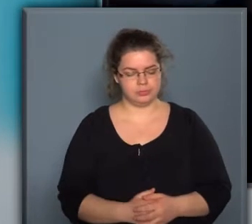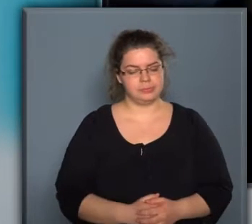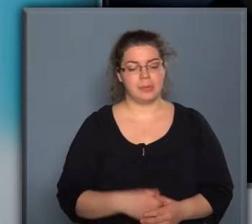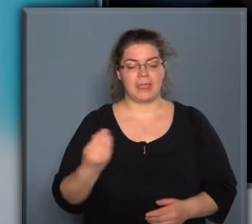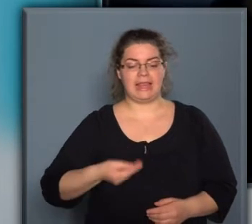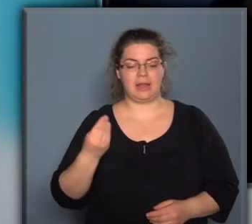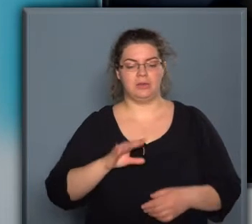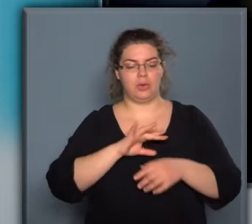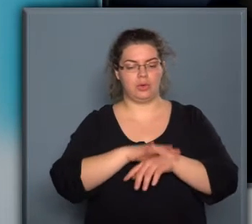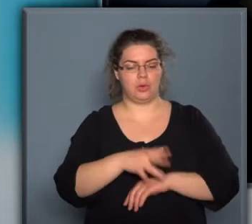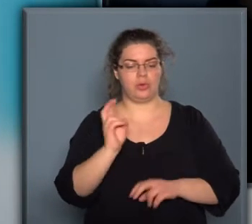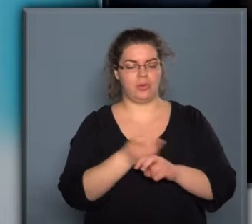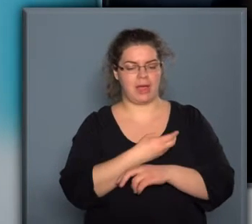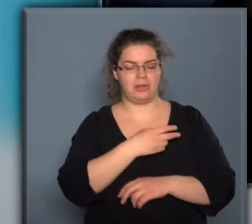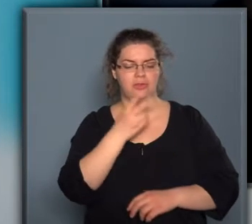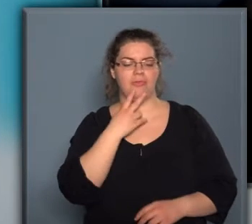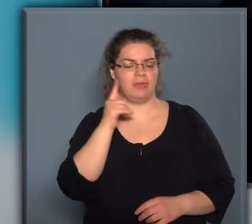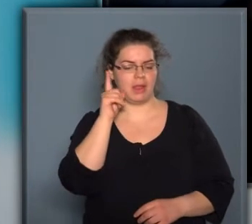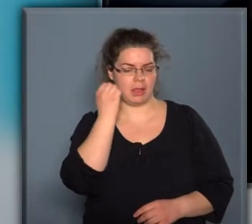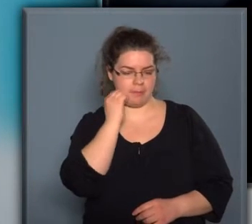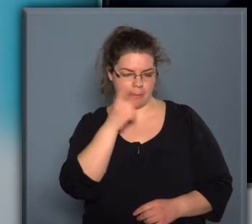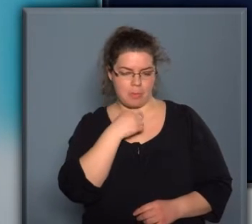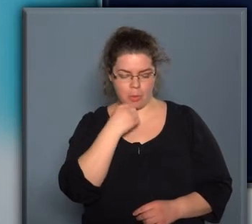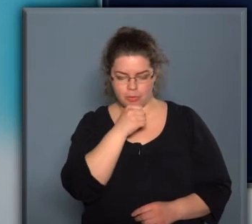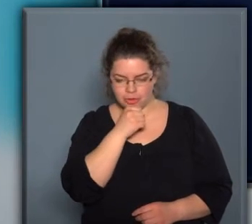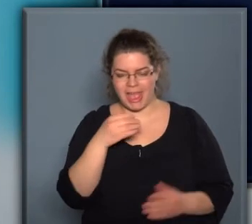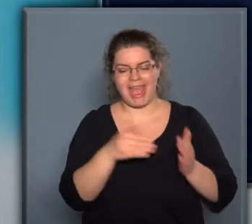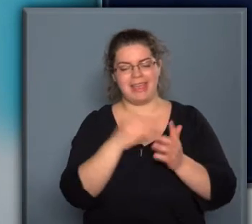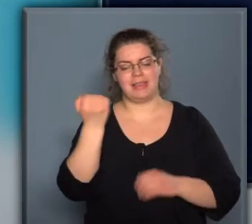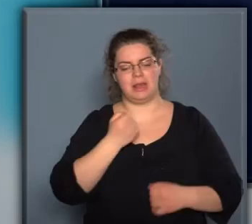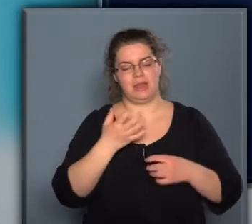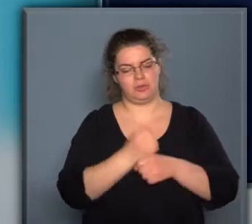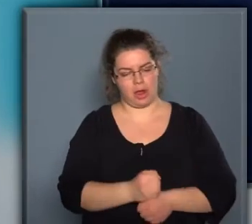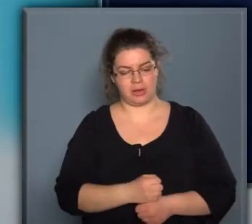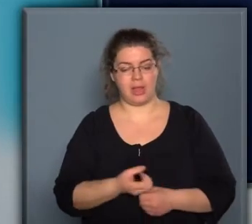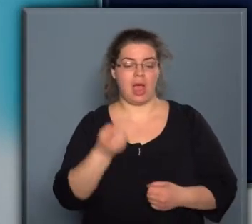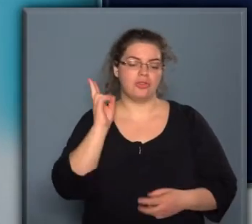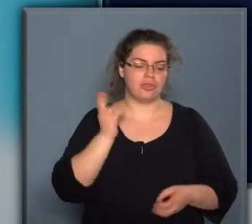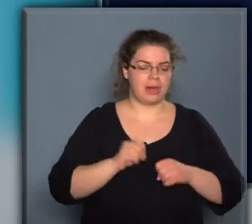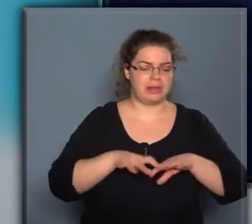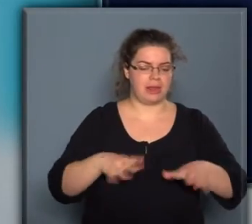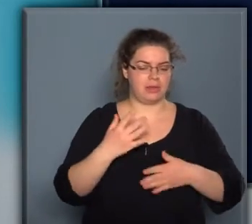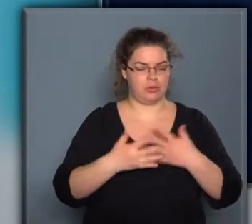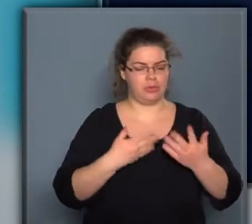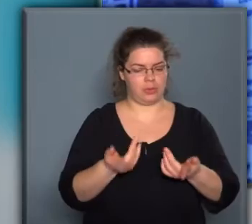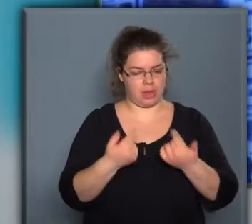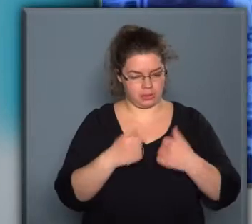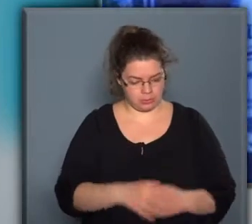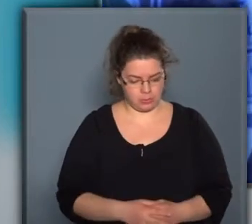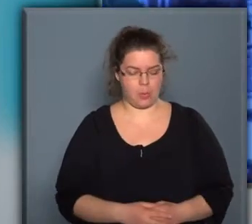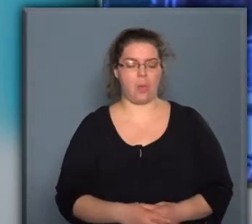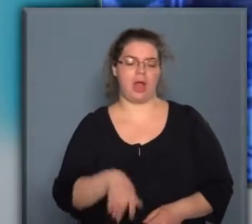Az előadás dr. Kovács Vilmos ezredes tartotta. Az ismeret terjesztő sorozatról annak szervezőjével Kocsis